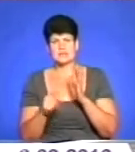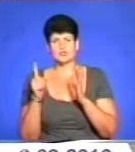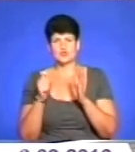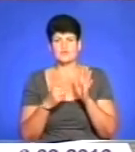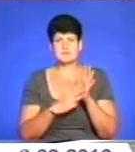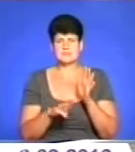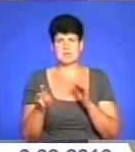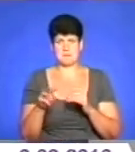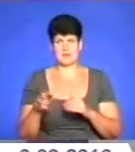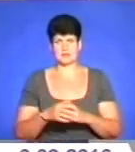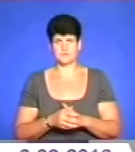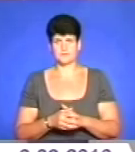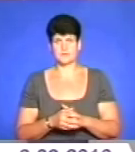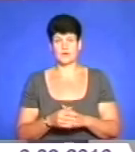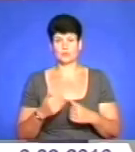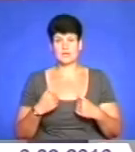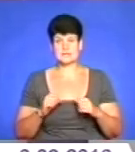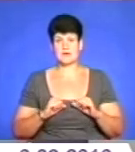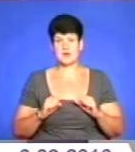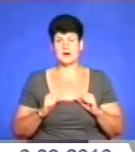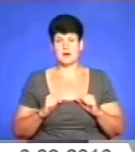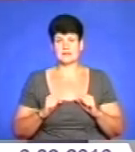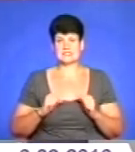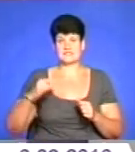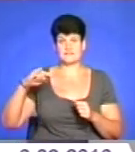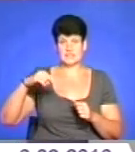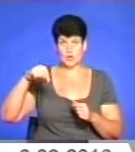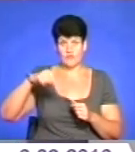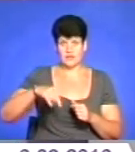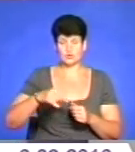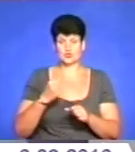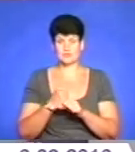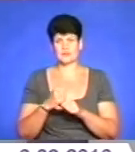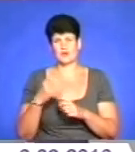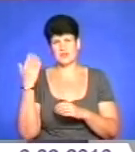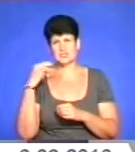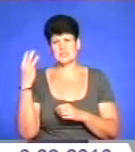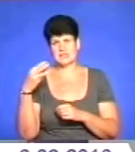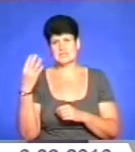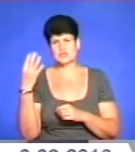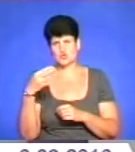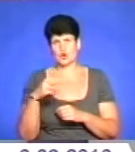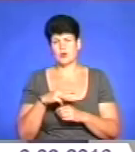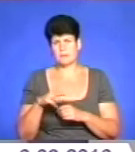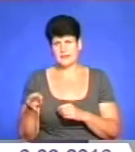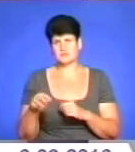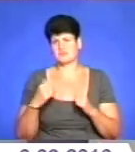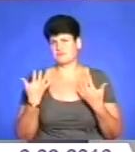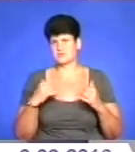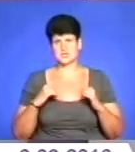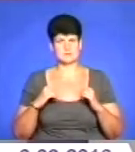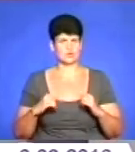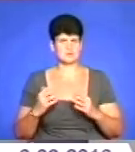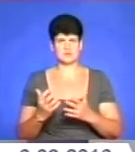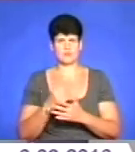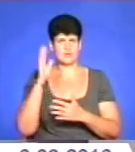Тому, коли зараз у нас намагається, скажімо, свердловину зробити, то раніше 30-40 чи 60 метрів вже спокійно знаходили